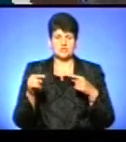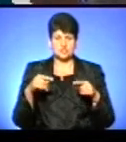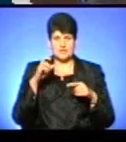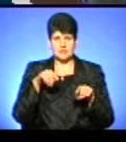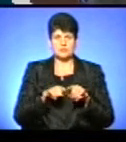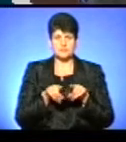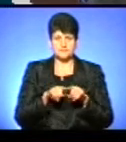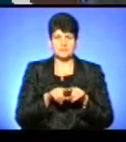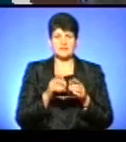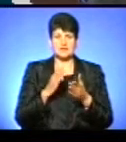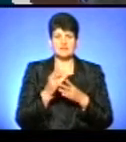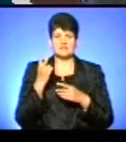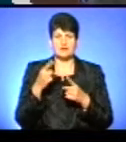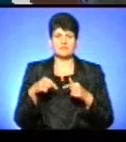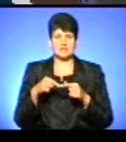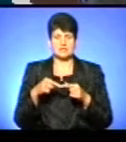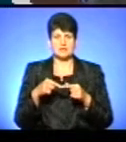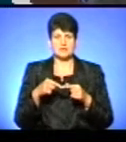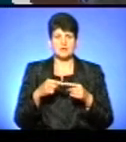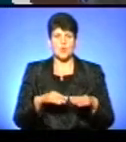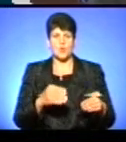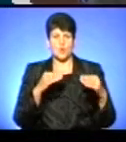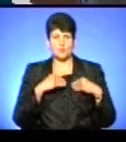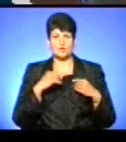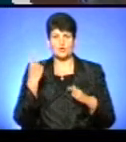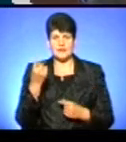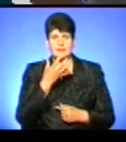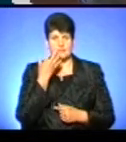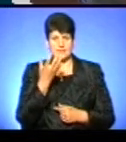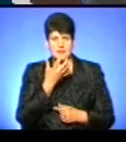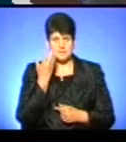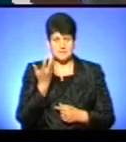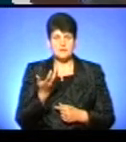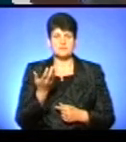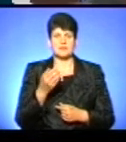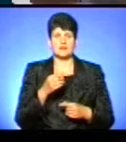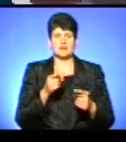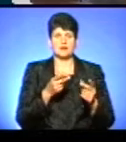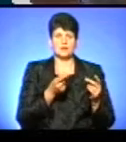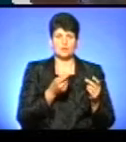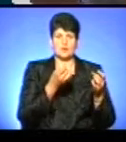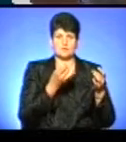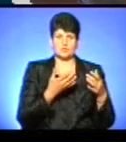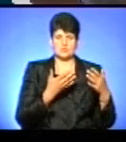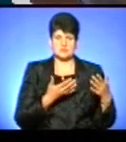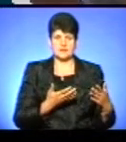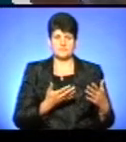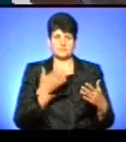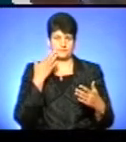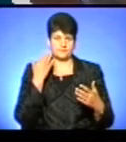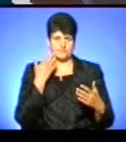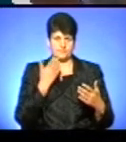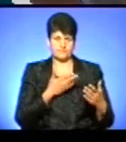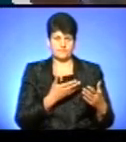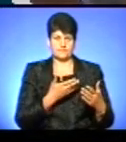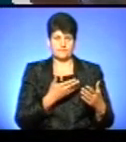Є два види ковдр. Одна тепла, тому що в нас з вами, ми розуміємо, сурова зима. Одна більш проста, на